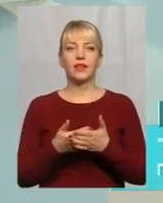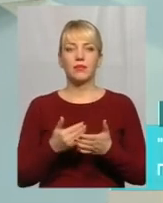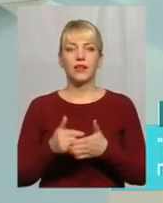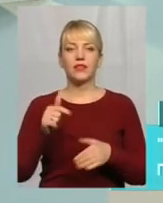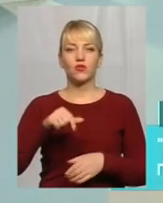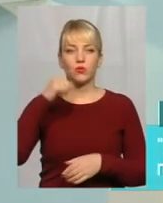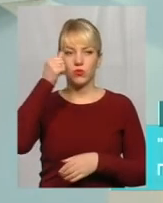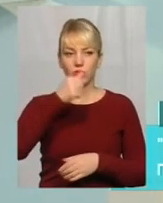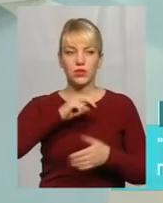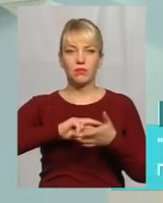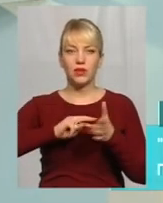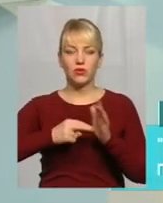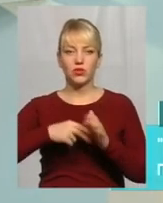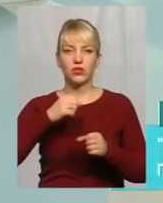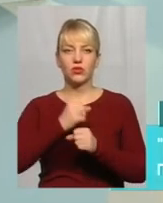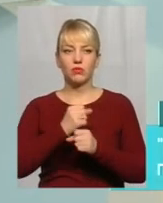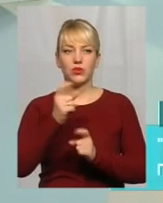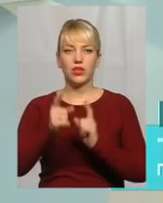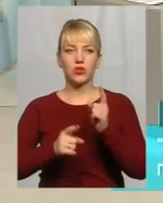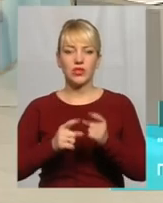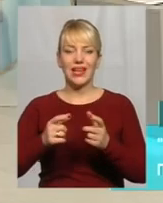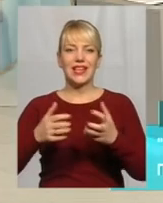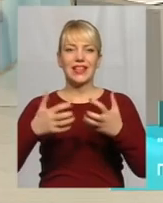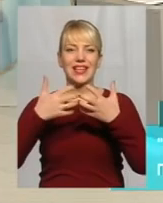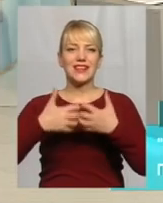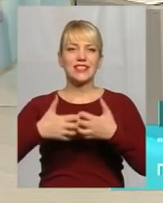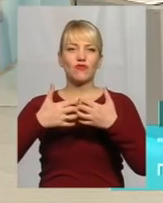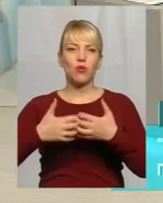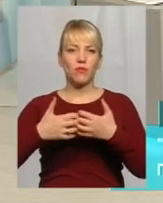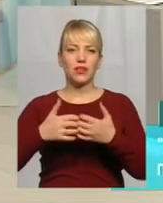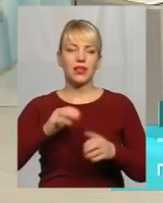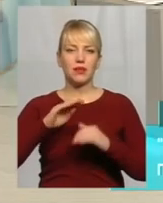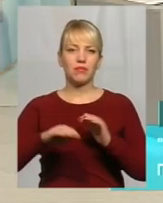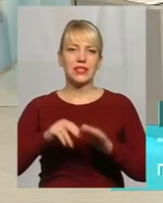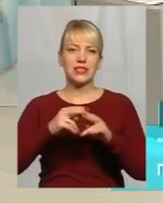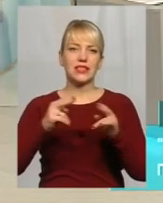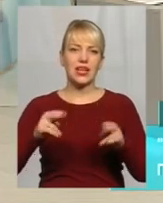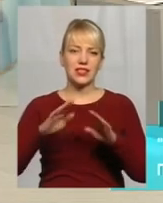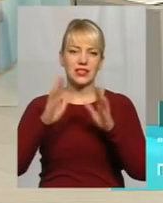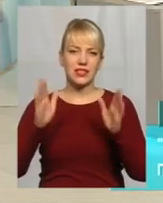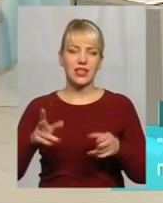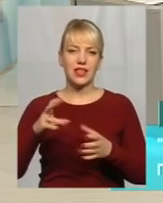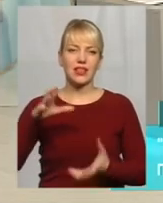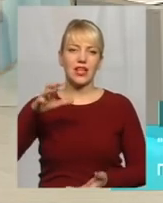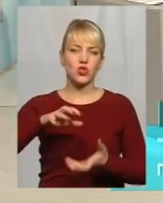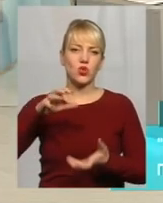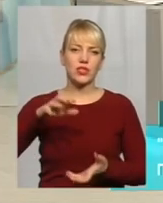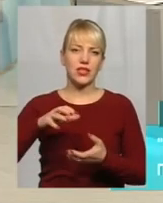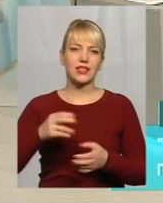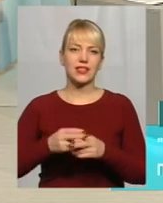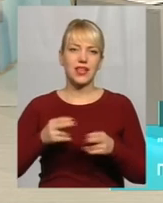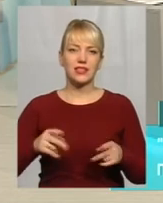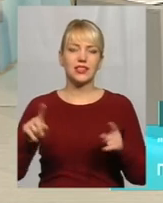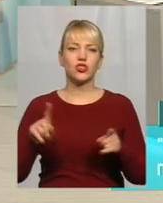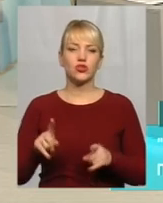в цьому році планується зробити реконструкція трансформаторної підстанції на насосній станції Що дасть можливість